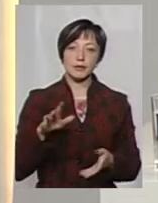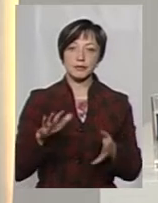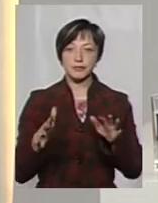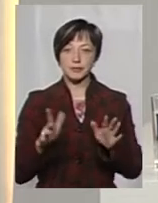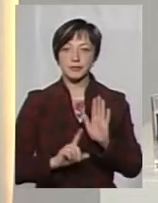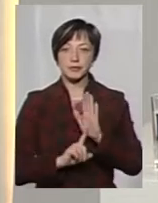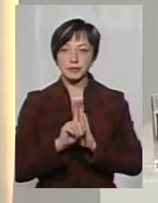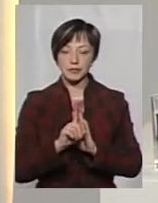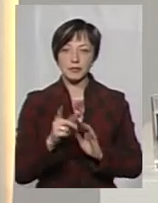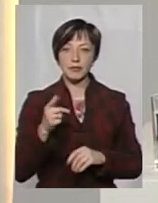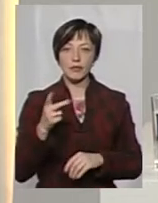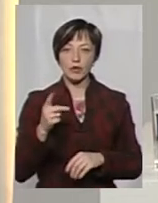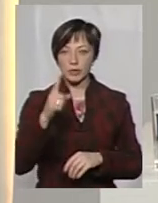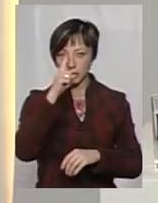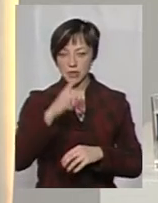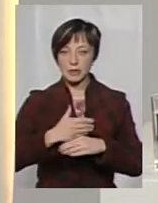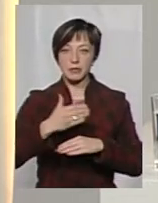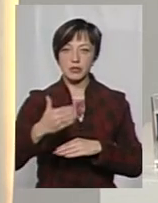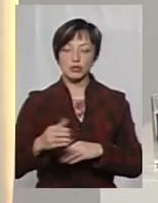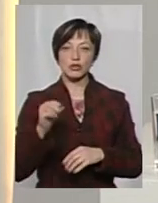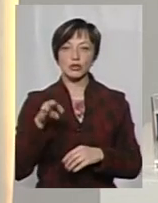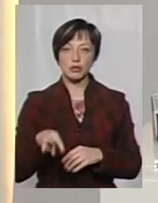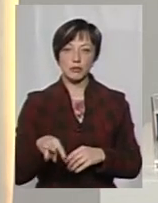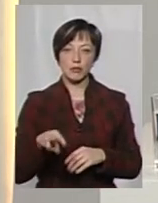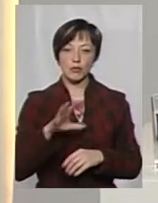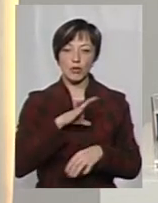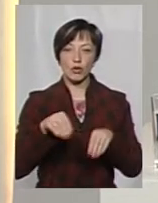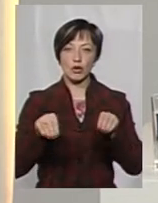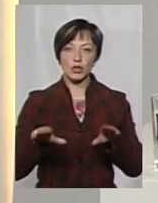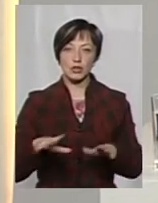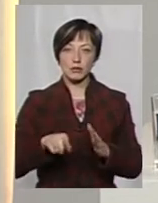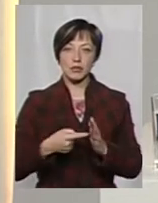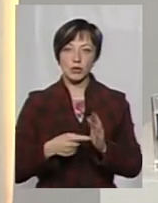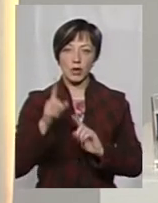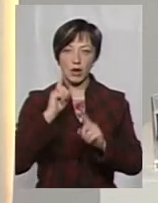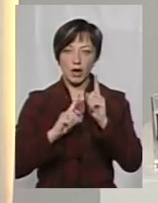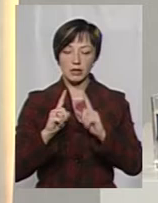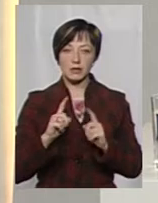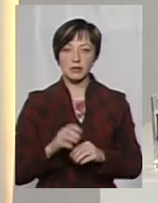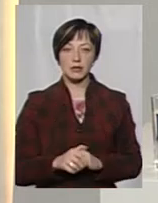розпочався на півтора місяця пізніше, ніж було рішення міської ради.